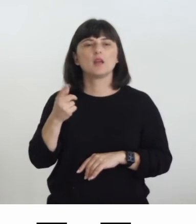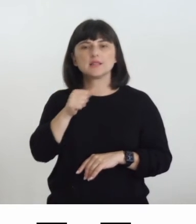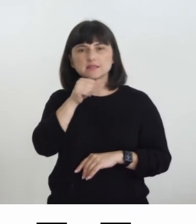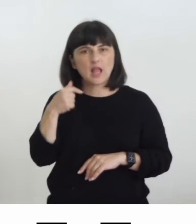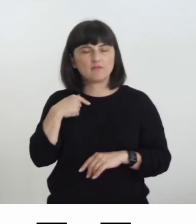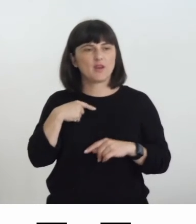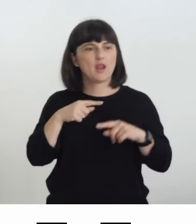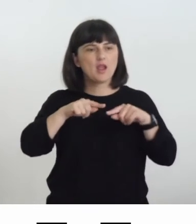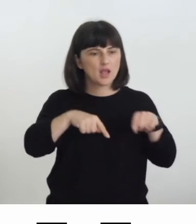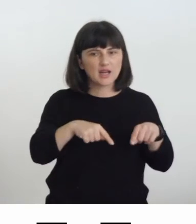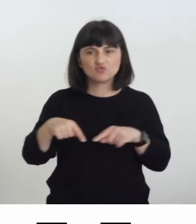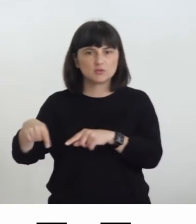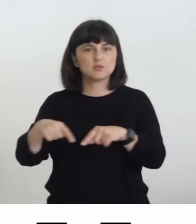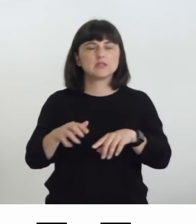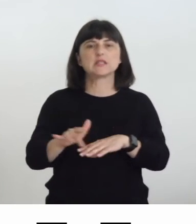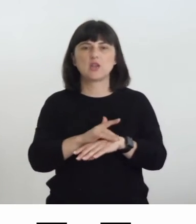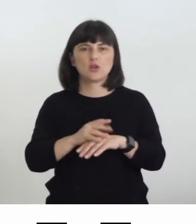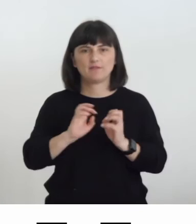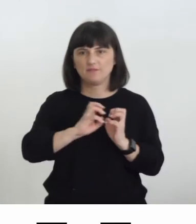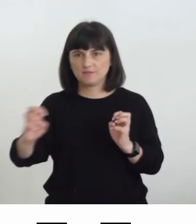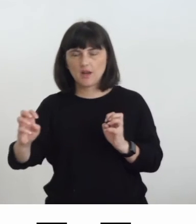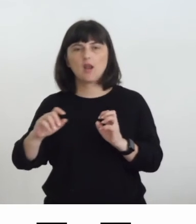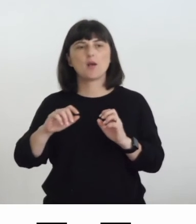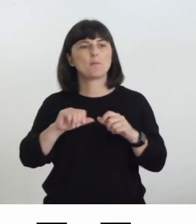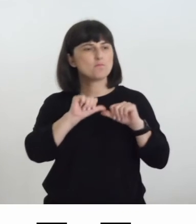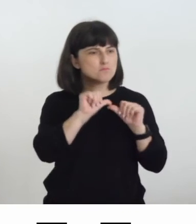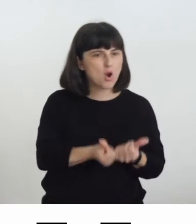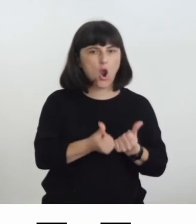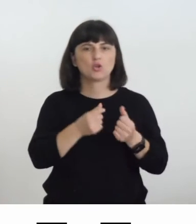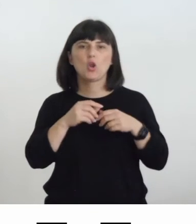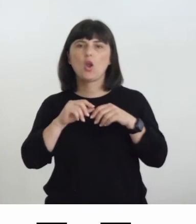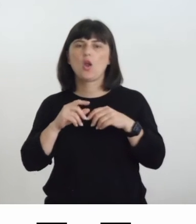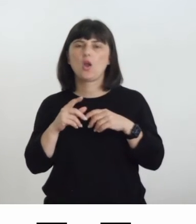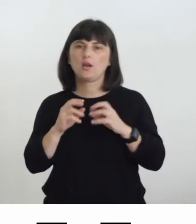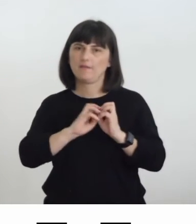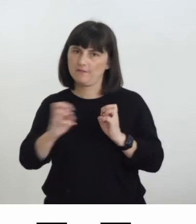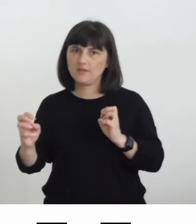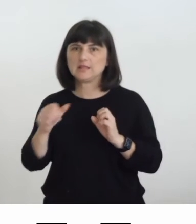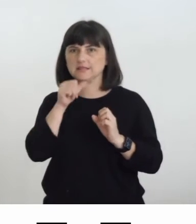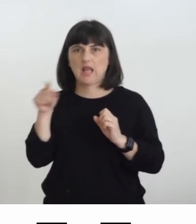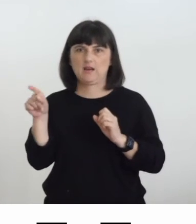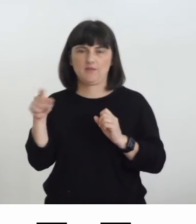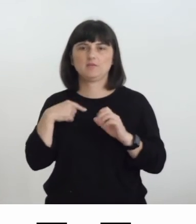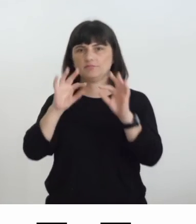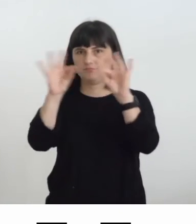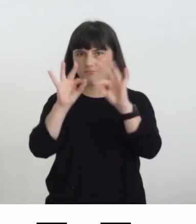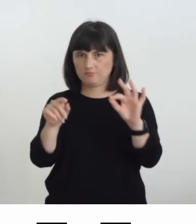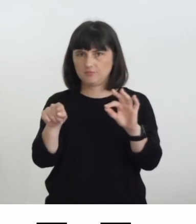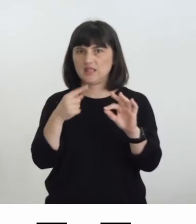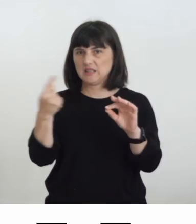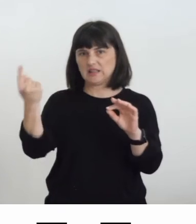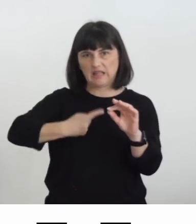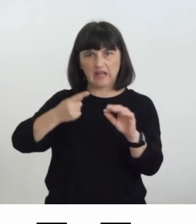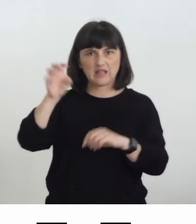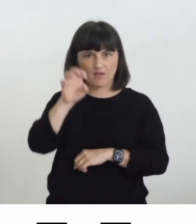più modalità e in più formati leggo direttamente la citazione della direttiva europea che ci dice